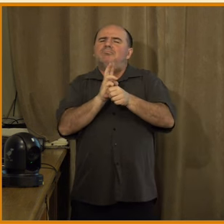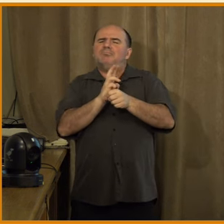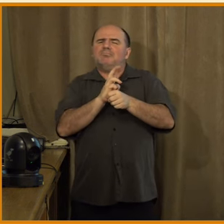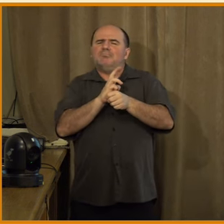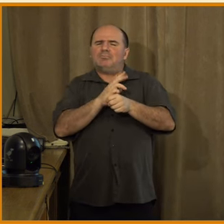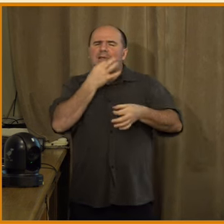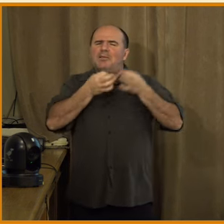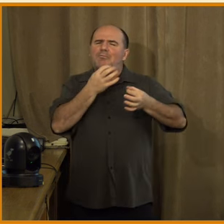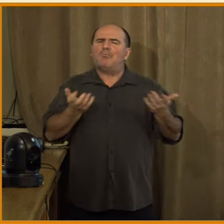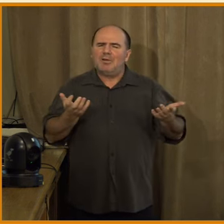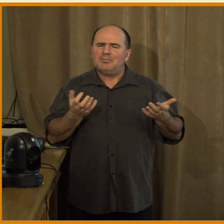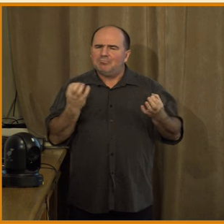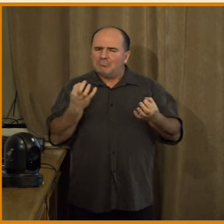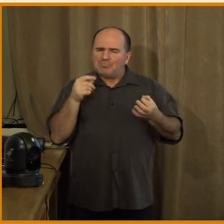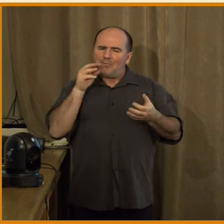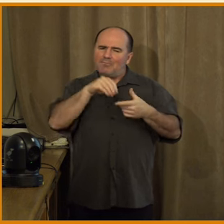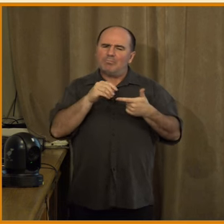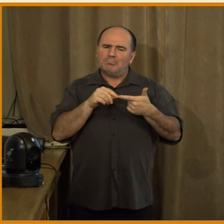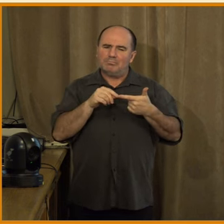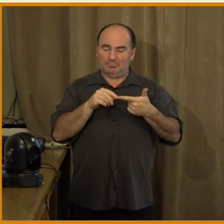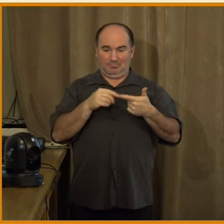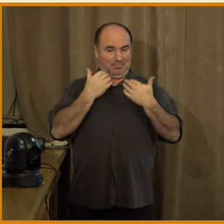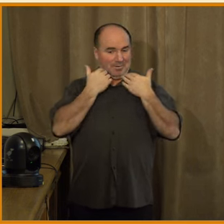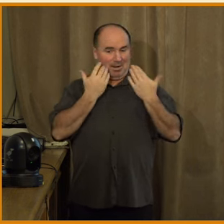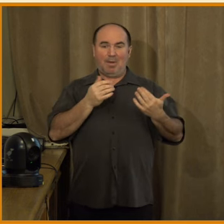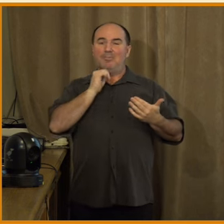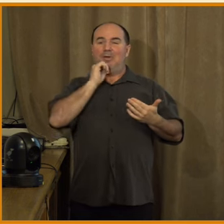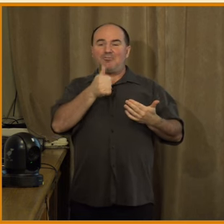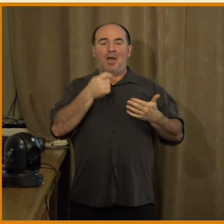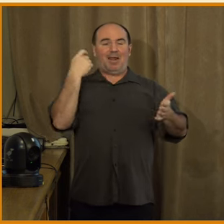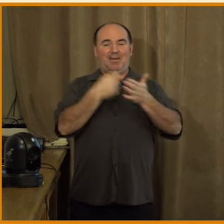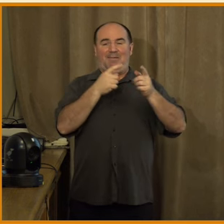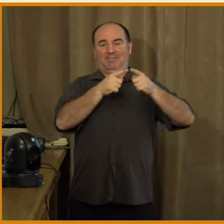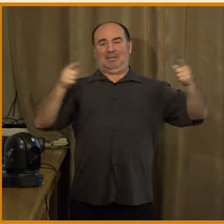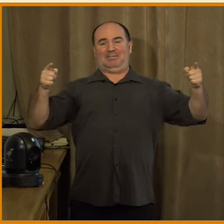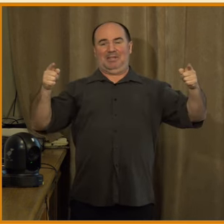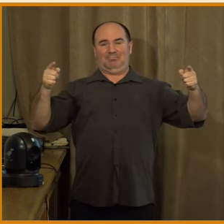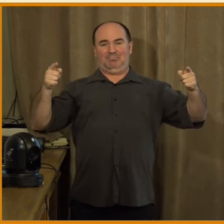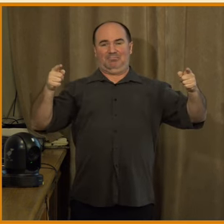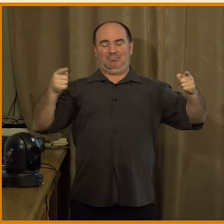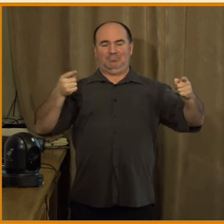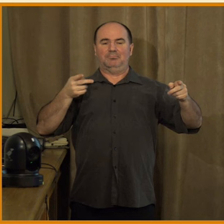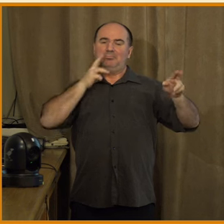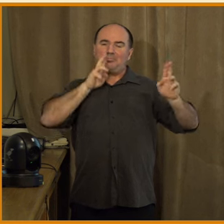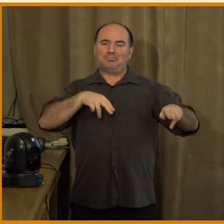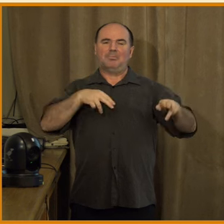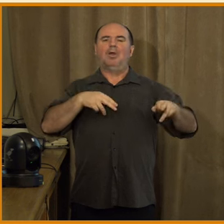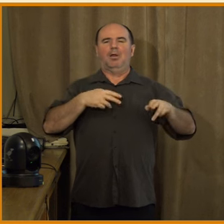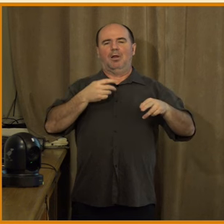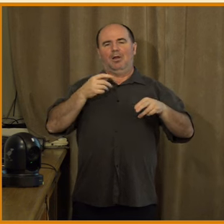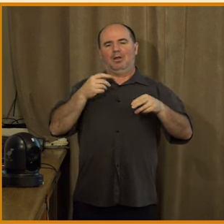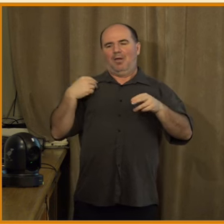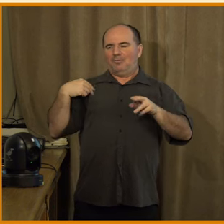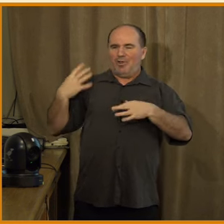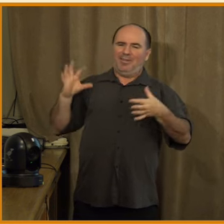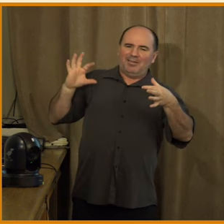Tady se vracíme k tomu, že vlastně nemáme žádnou legálně závaznou definici toho pojmu, že se v podstatě všichni vracíme k nějaké definici z Wikipédie,